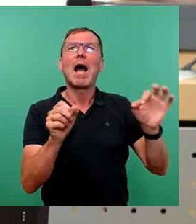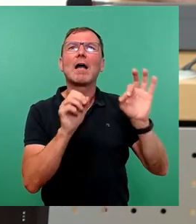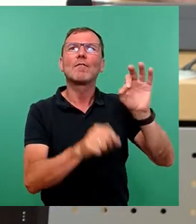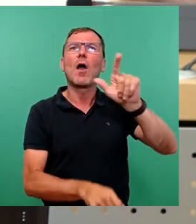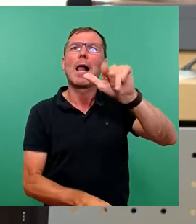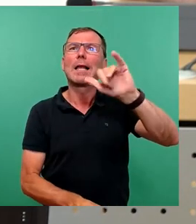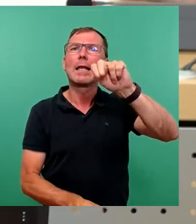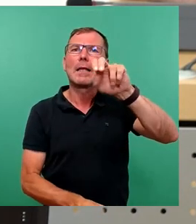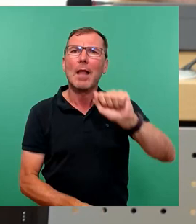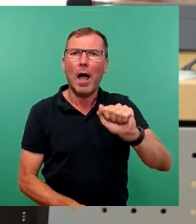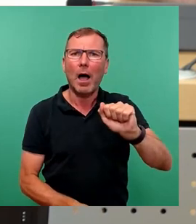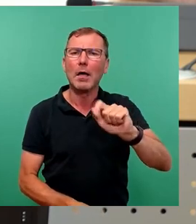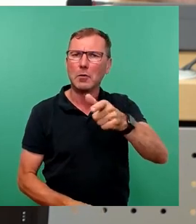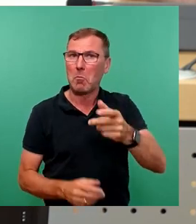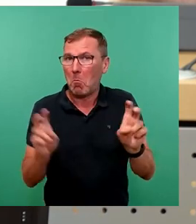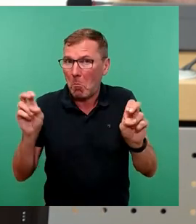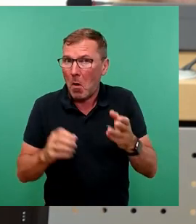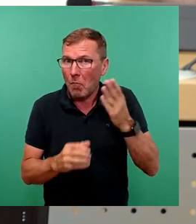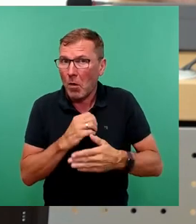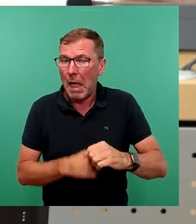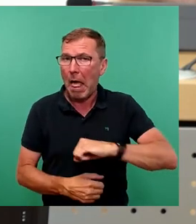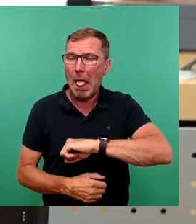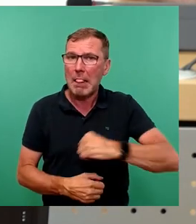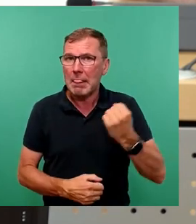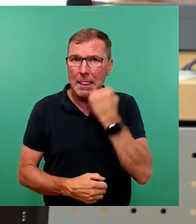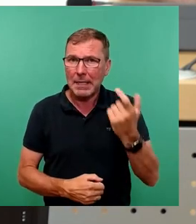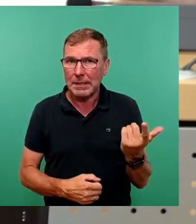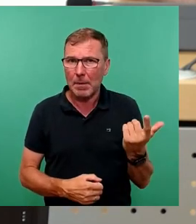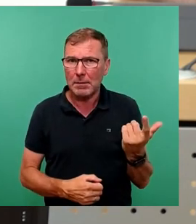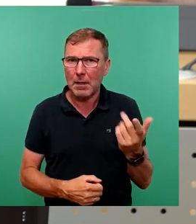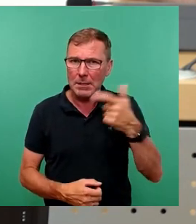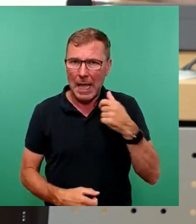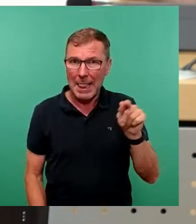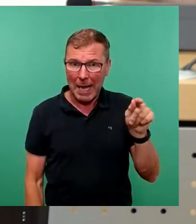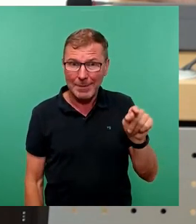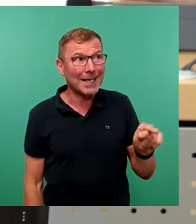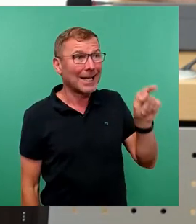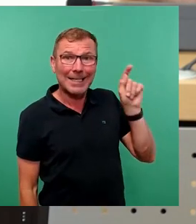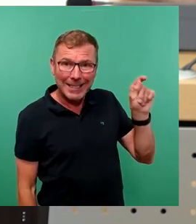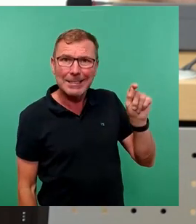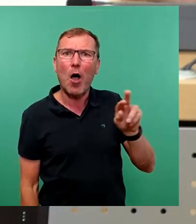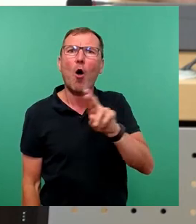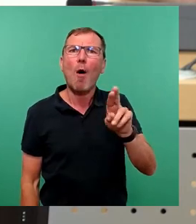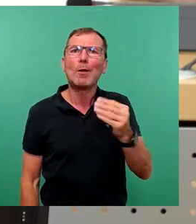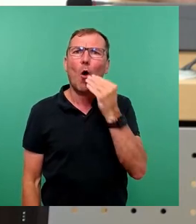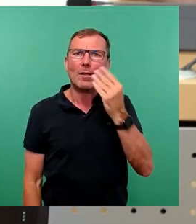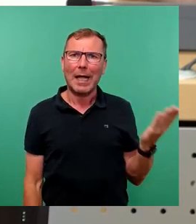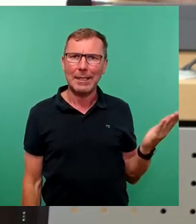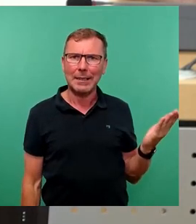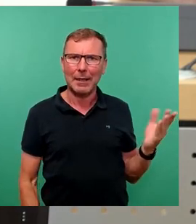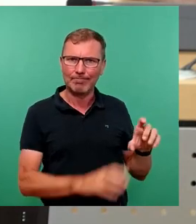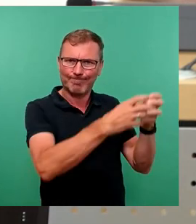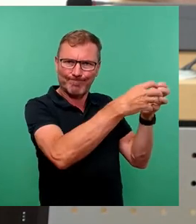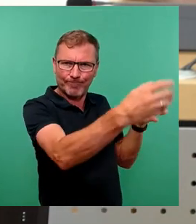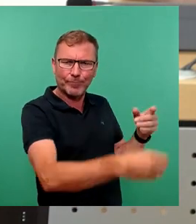angeblich eine verurteilte Linksextremistin aus Leipzig damit gemeint sein. Das ist die Robotrun-Kantine. Und ich weiß genau, dass viele in diesem